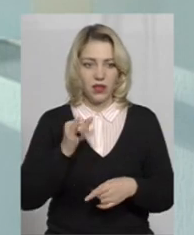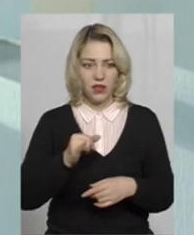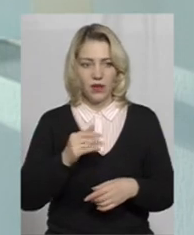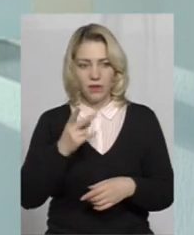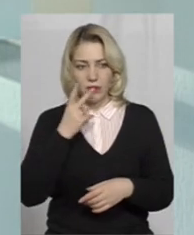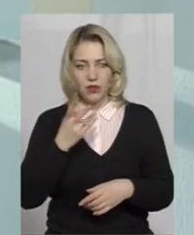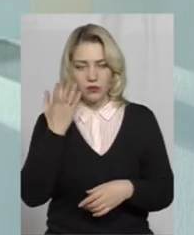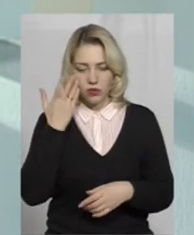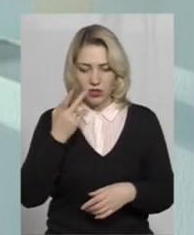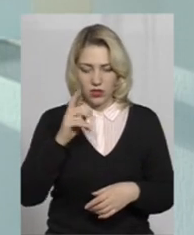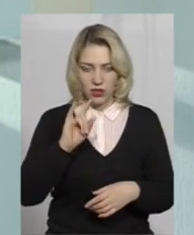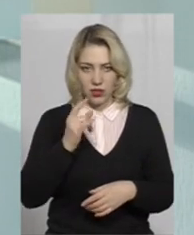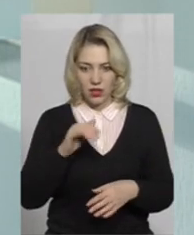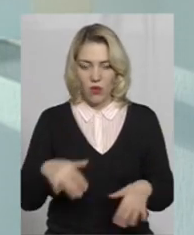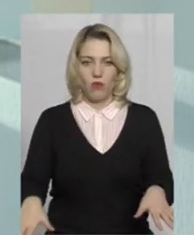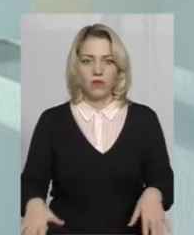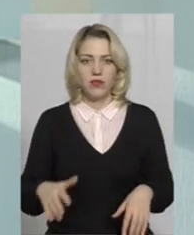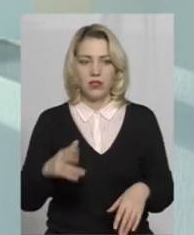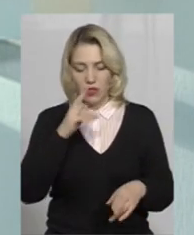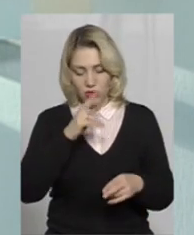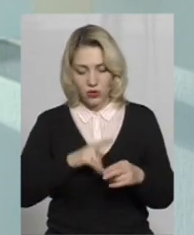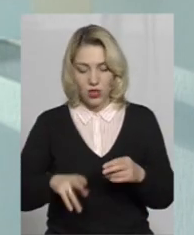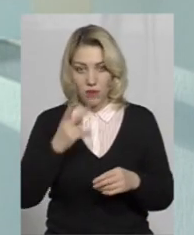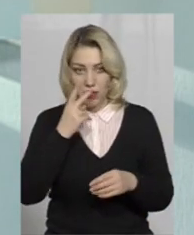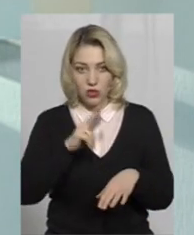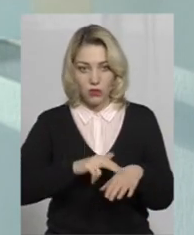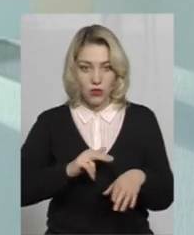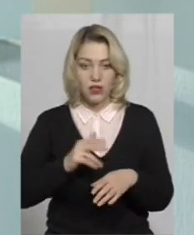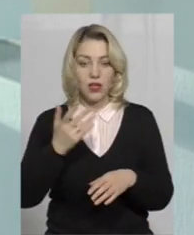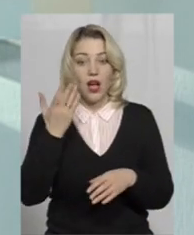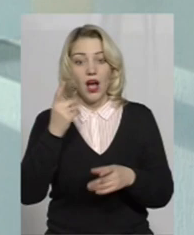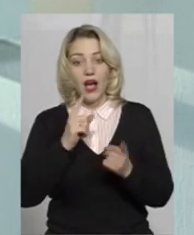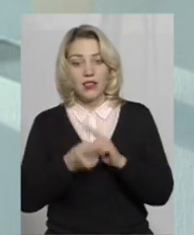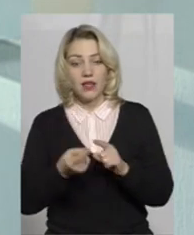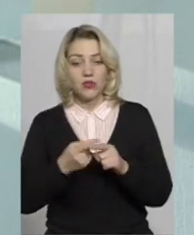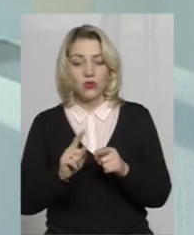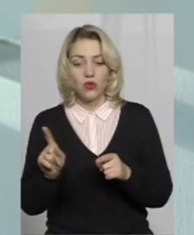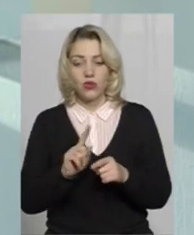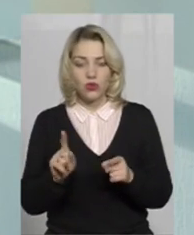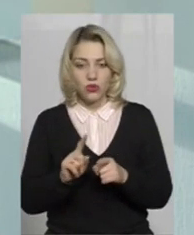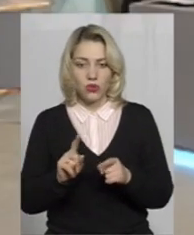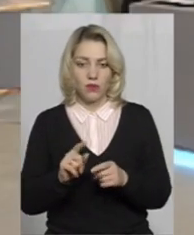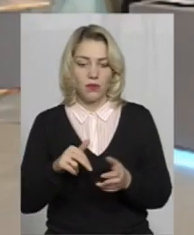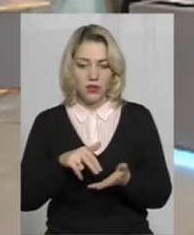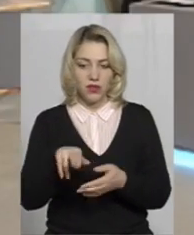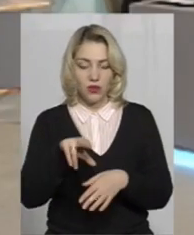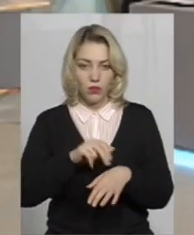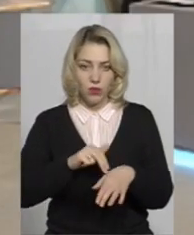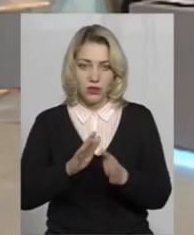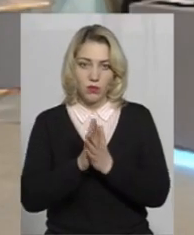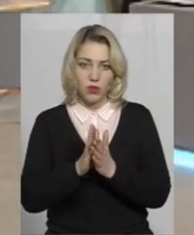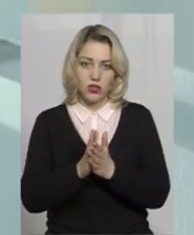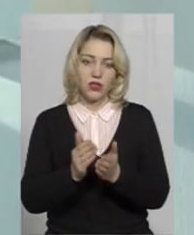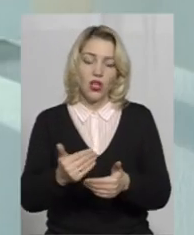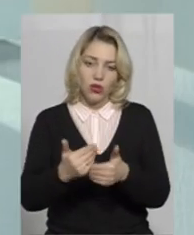коли дитина губиться, бачить поліцейського в парку і замість того, щоб підійти попросити про допомогу, починає тікати. Тому що він знає, якщо він